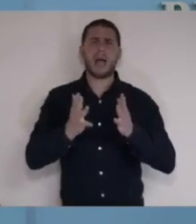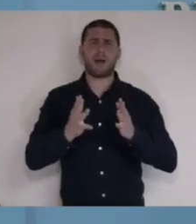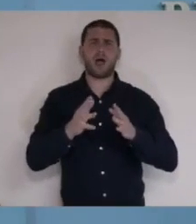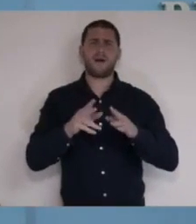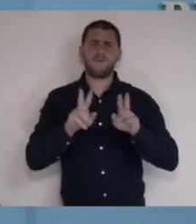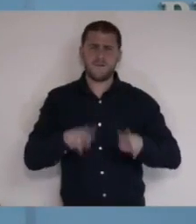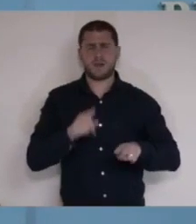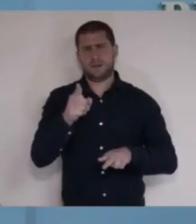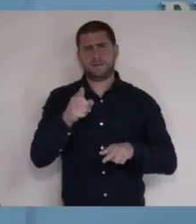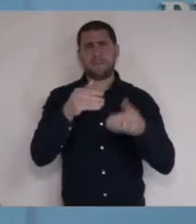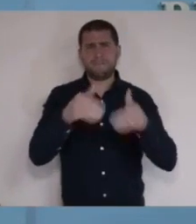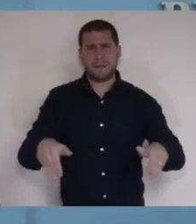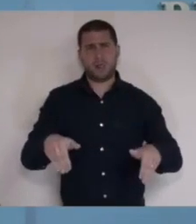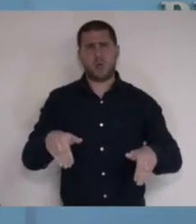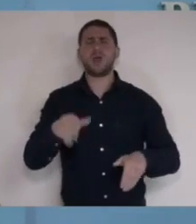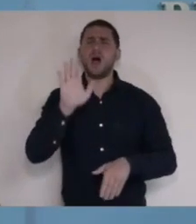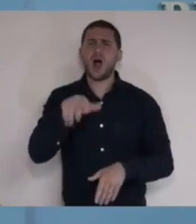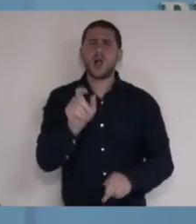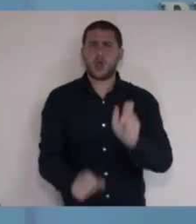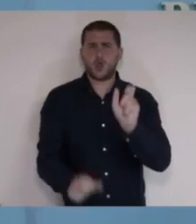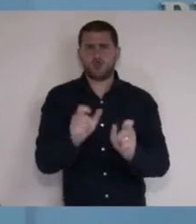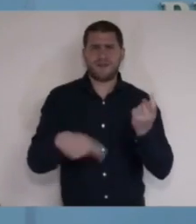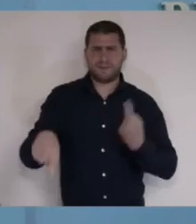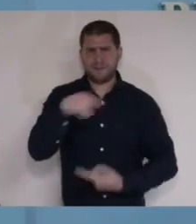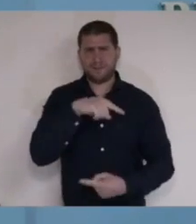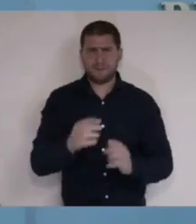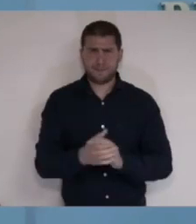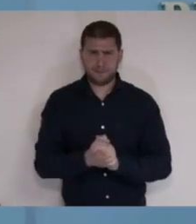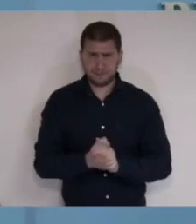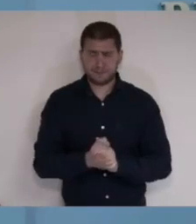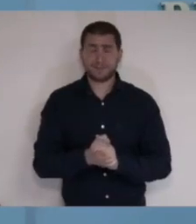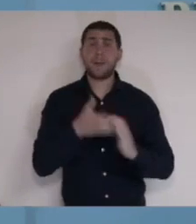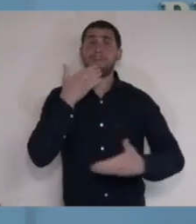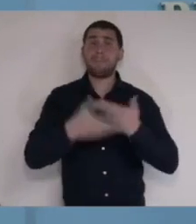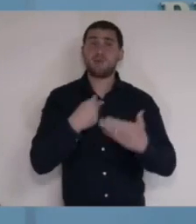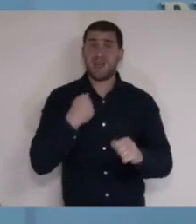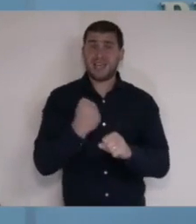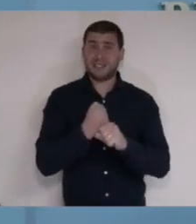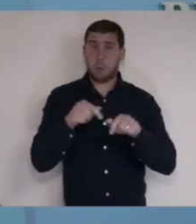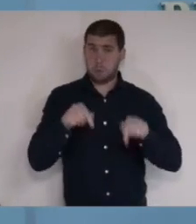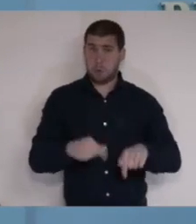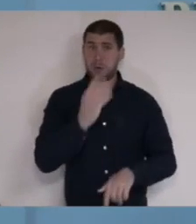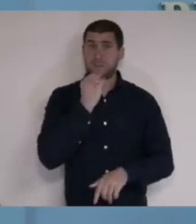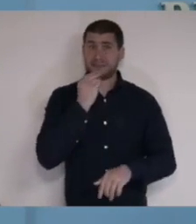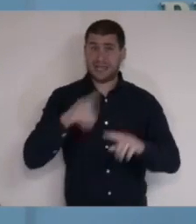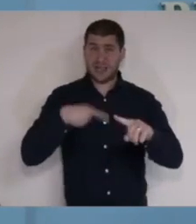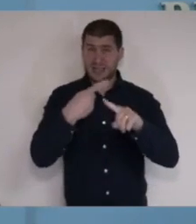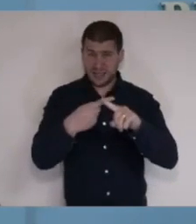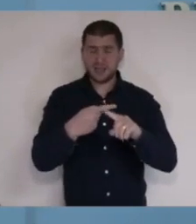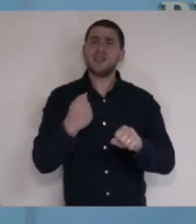במגבלות שהם מטילים על תושביהן. הצעדים שאנחנו עשינו כאן בישראל